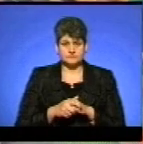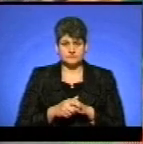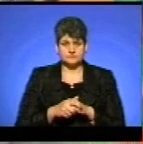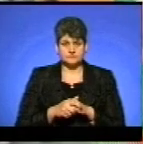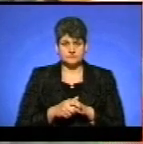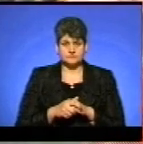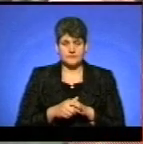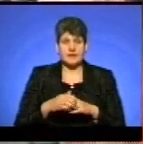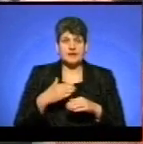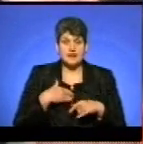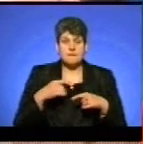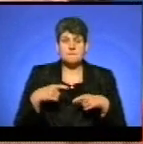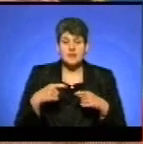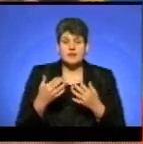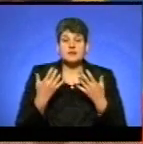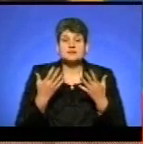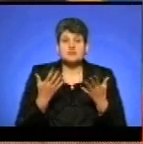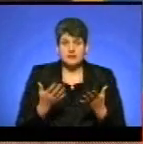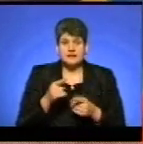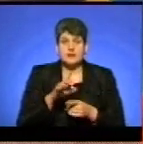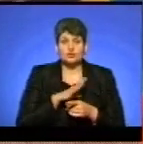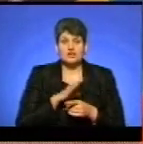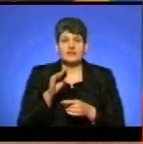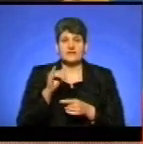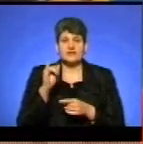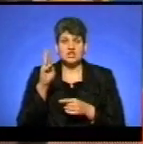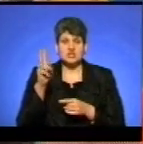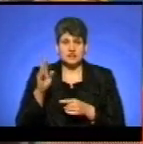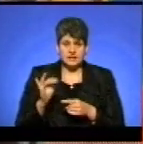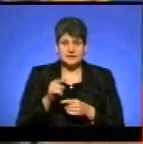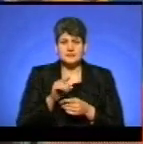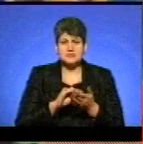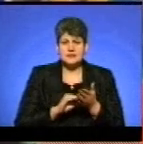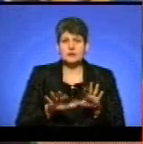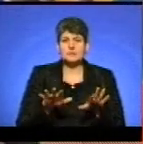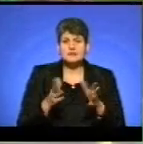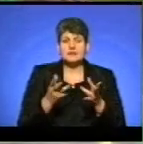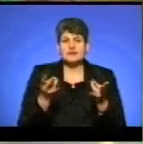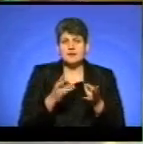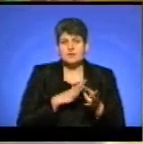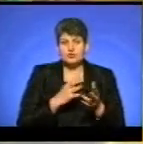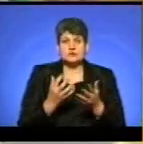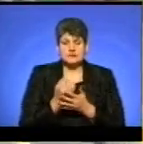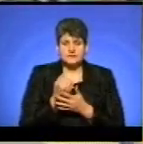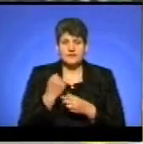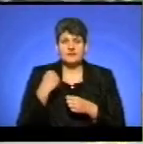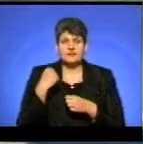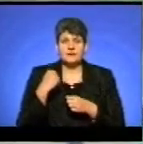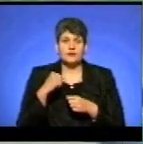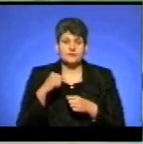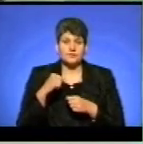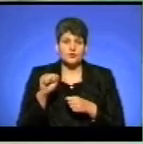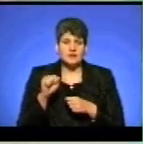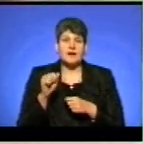Я бігала стільки, і там були фішки. На фішках писало місце, яке треба було знайти. Порекордний Андрій з